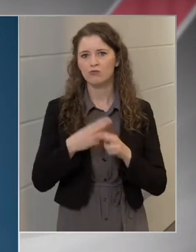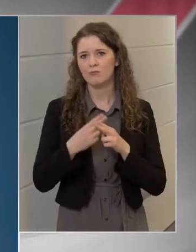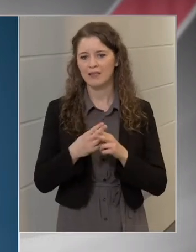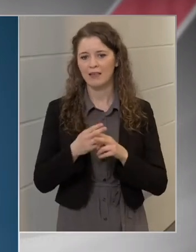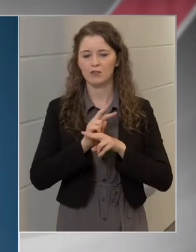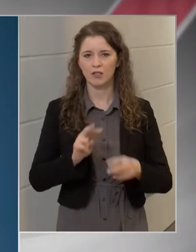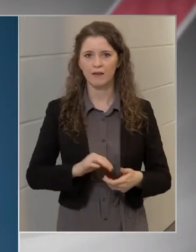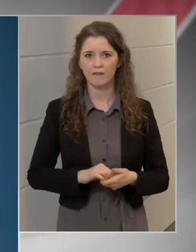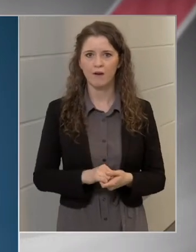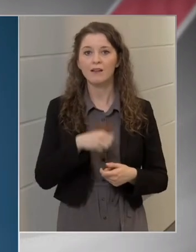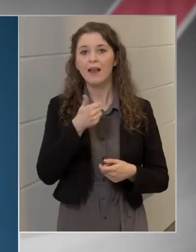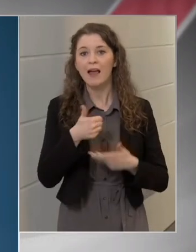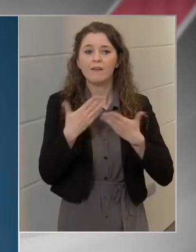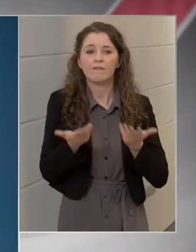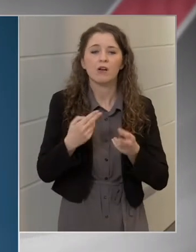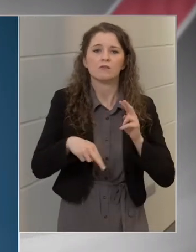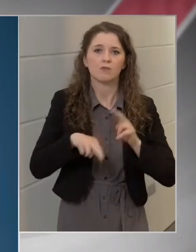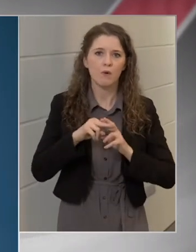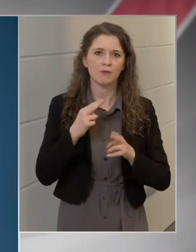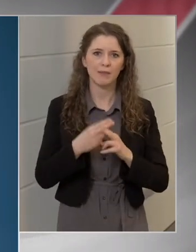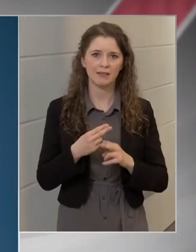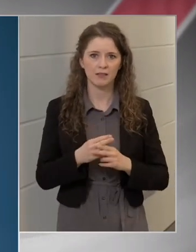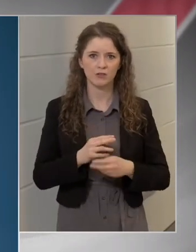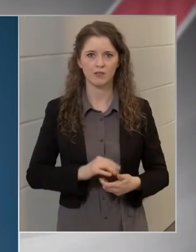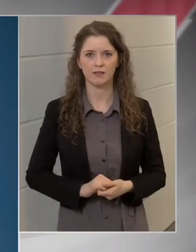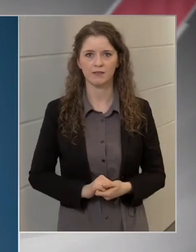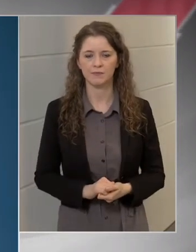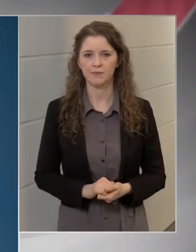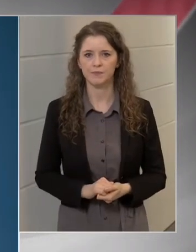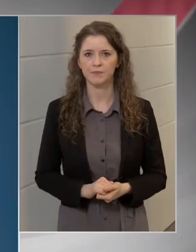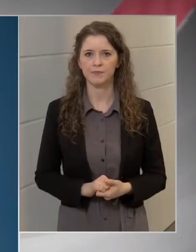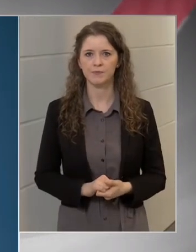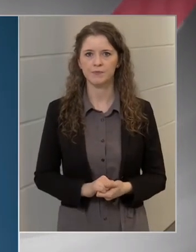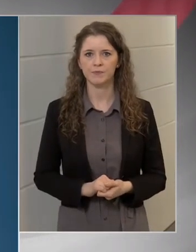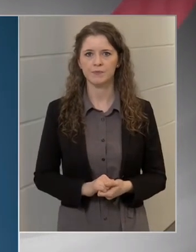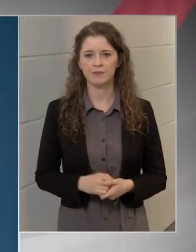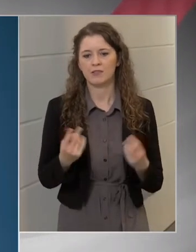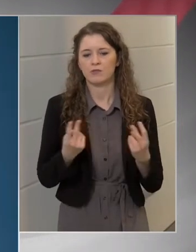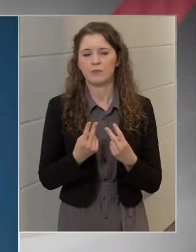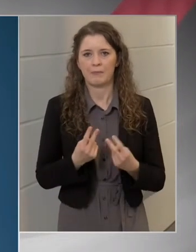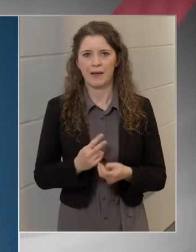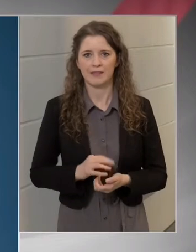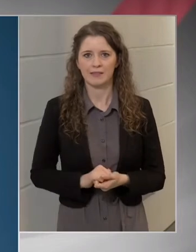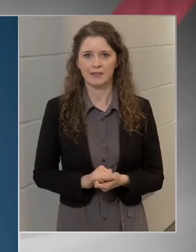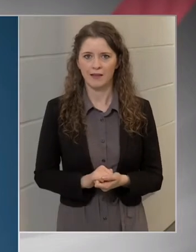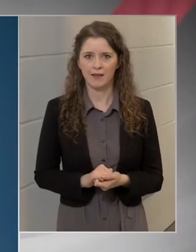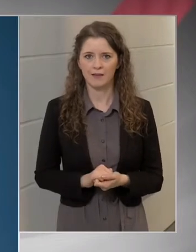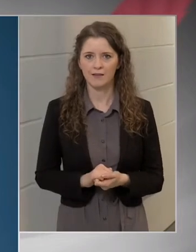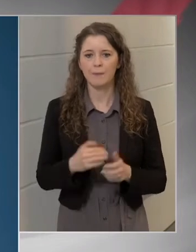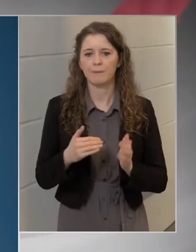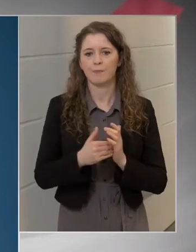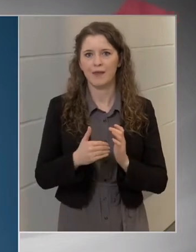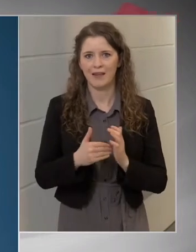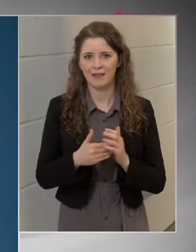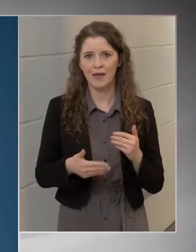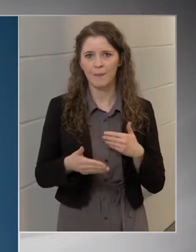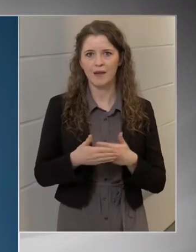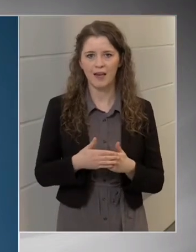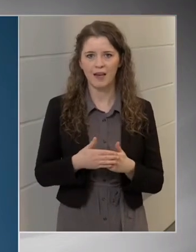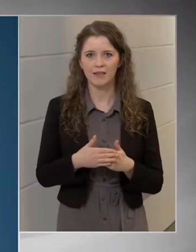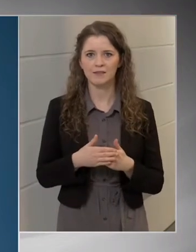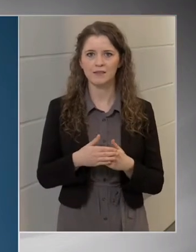vannak, egy vagy akár több is. És természetesen ezen túl, hogyha